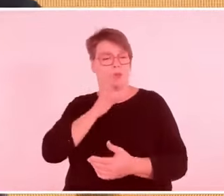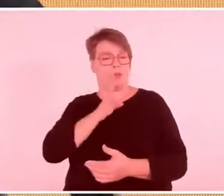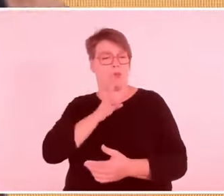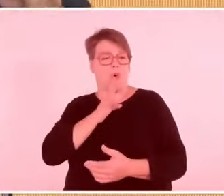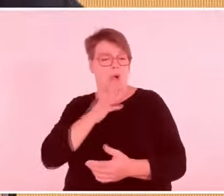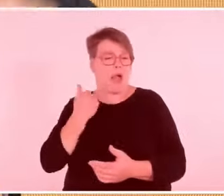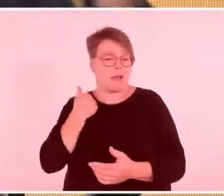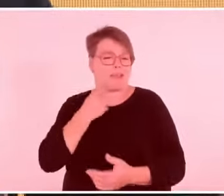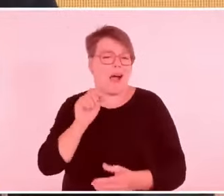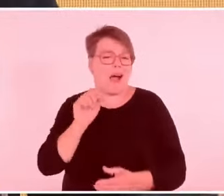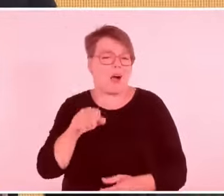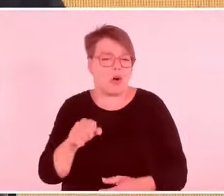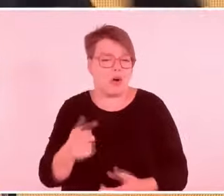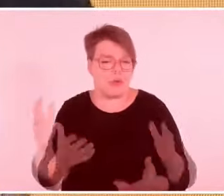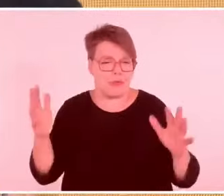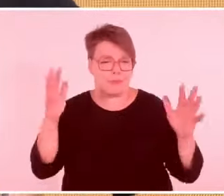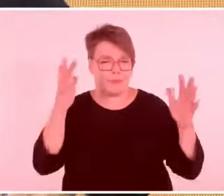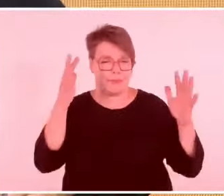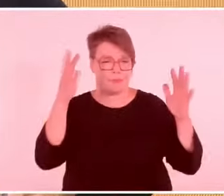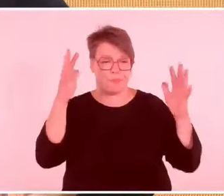es ist nicht einfach,